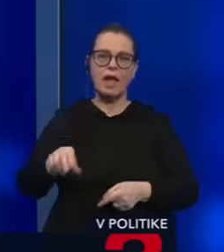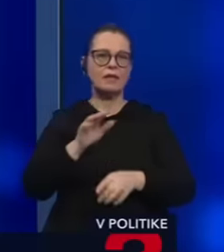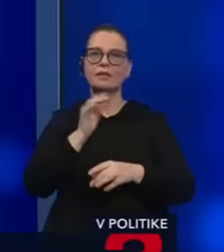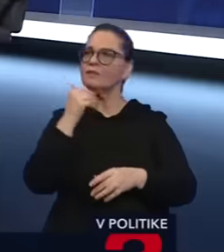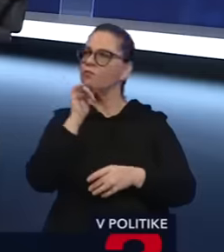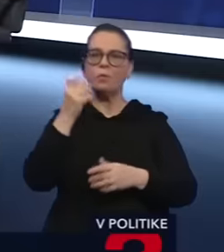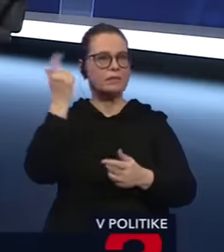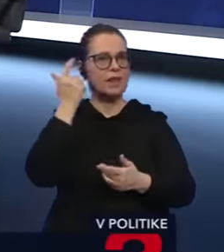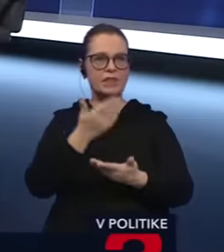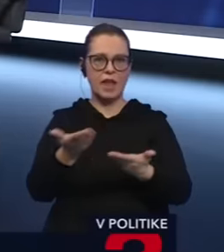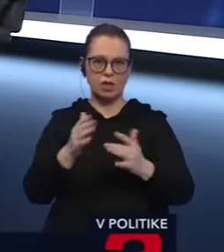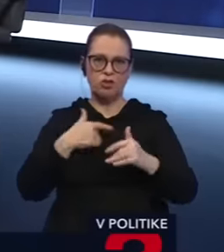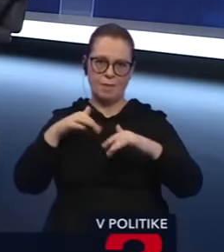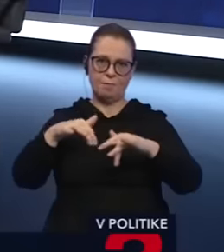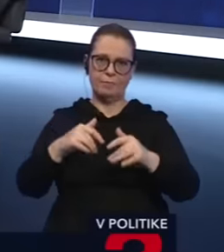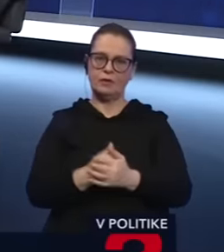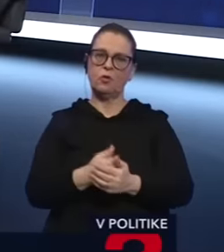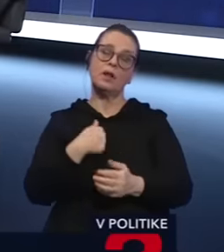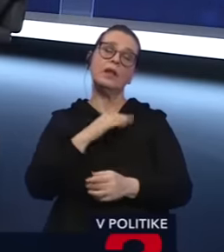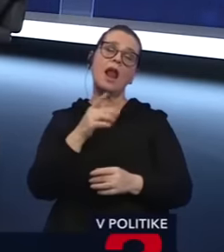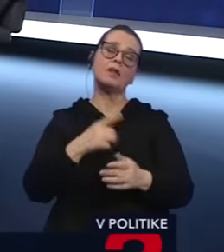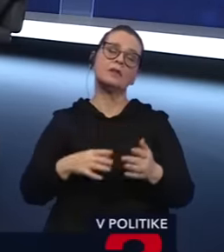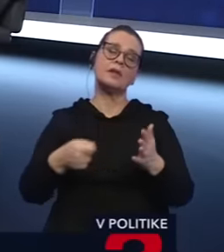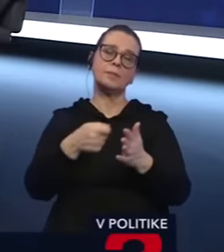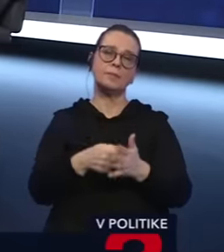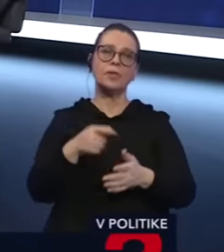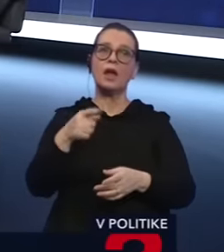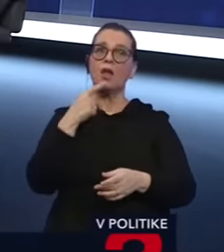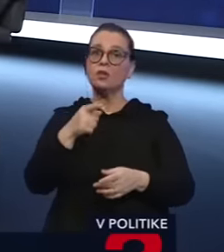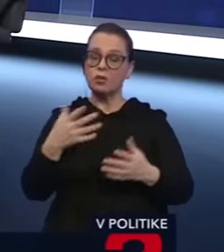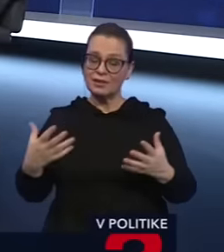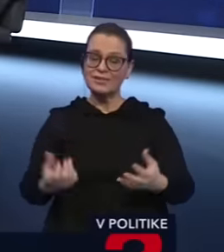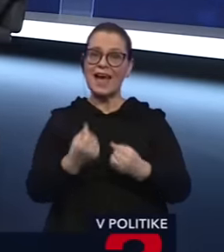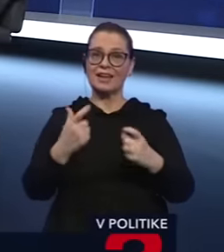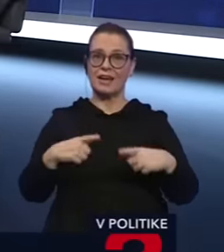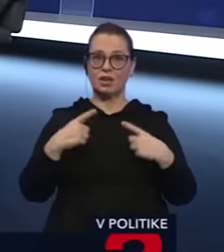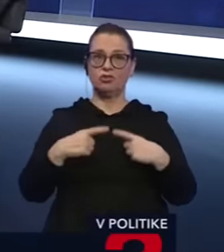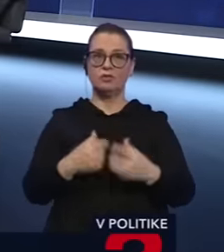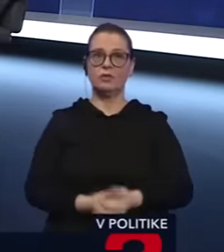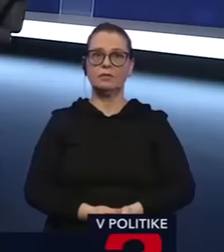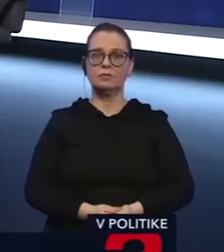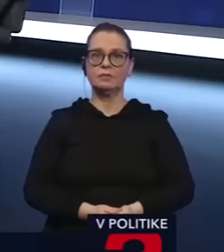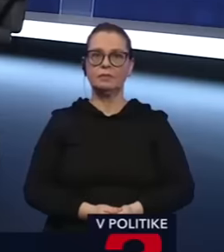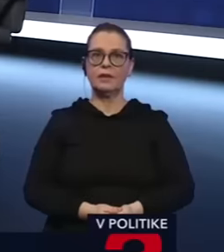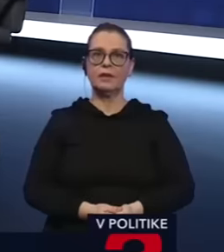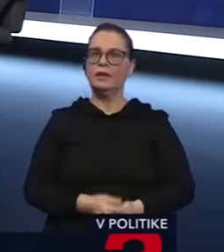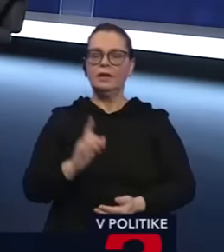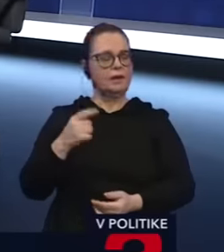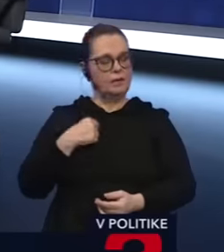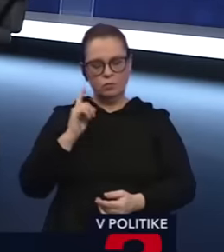že sú. Ja iba keď hovoríme o tom, že kto ako náhaňal... Ale išlo o záchranu a pocháňal života a zdravého úzdera.